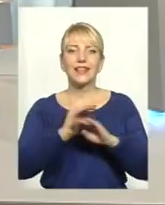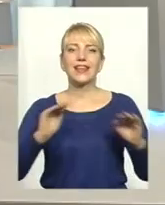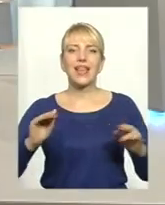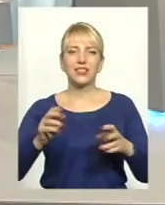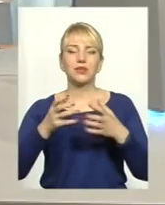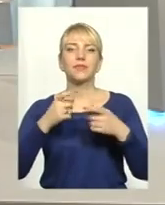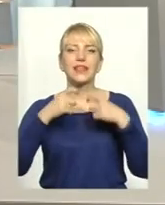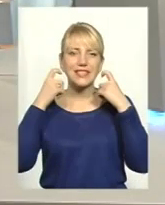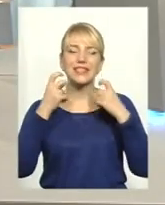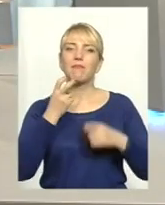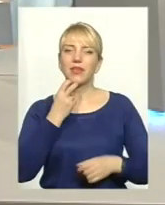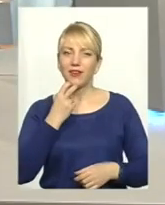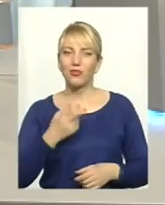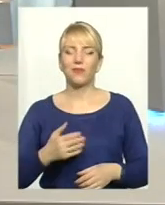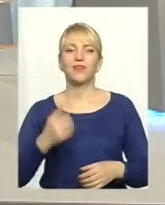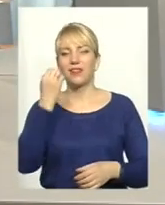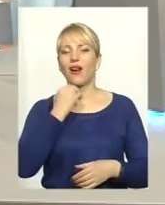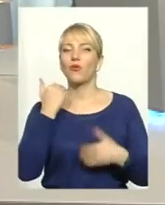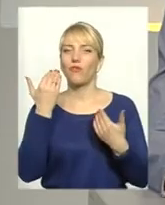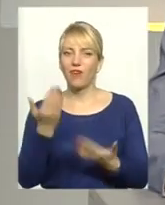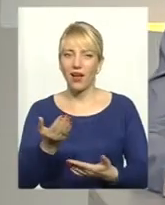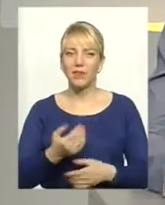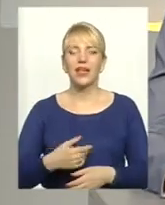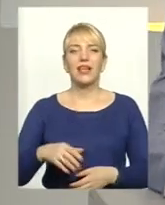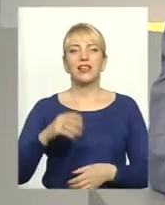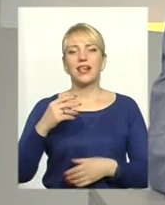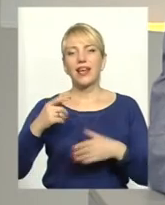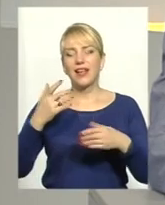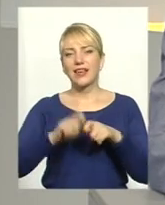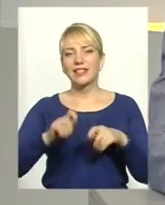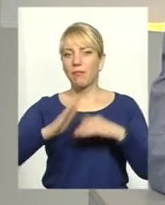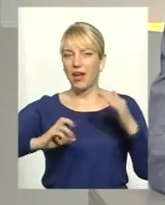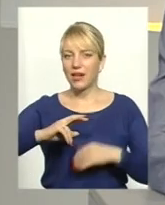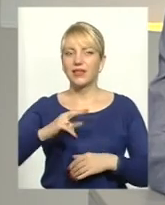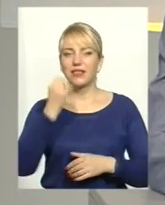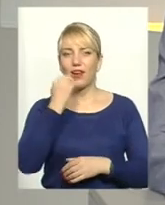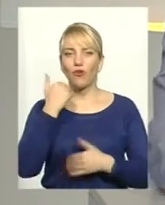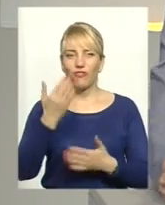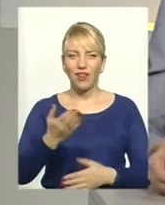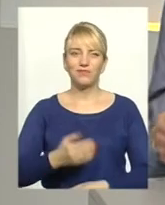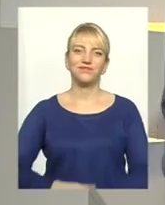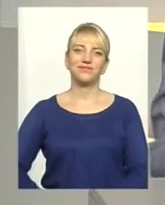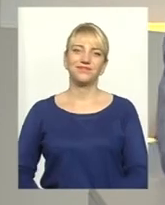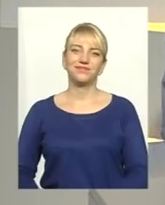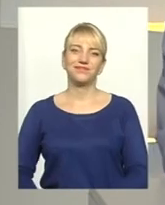Дякую вам, шановні експерти, я дякую всього найкращого. І вам дякую, шановні глядачі, за увагу. Шануємося.